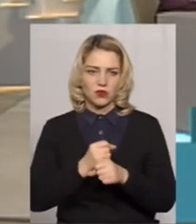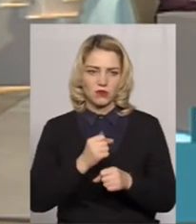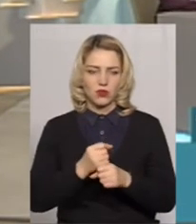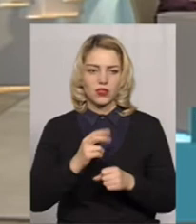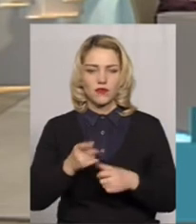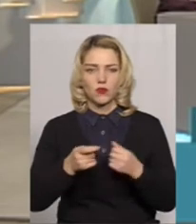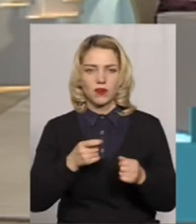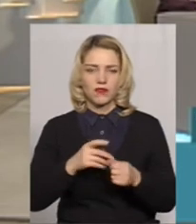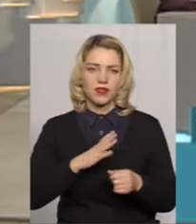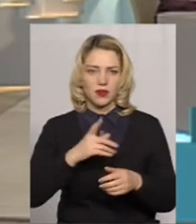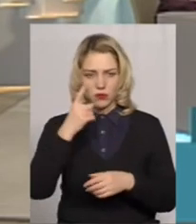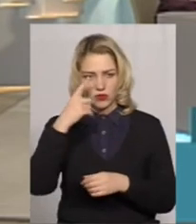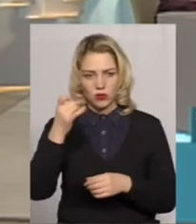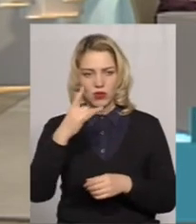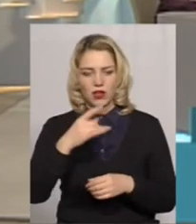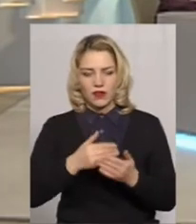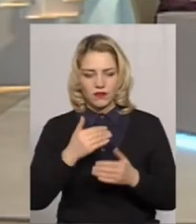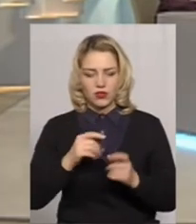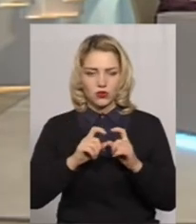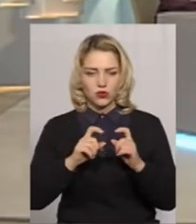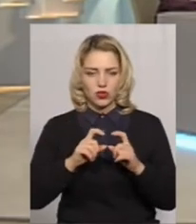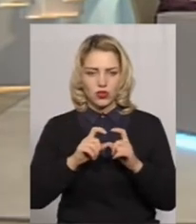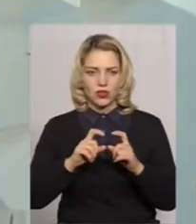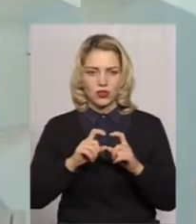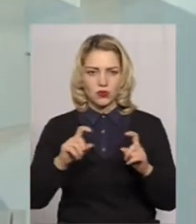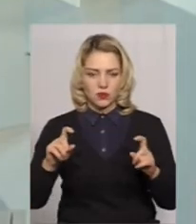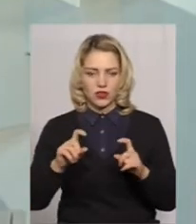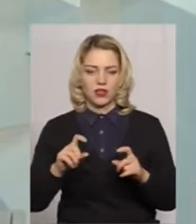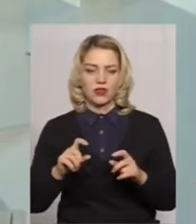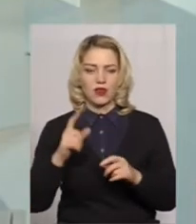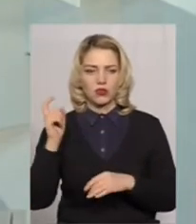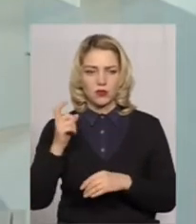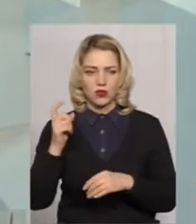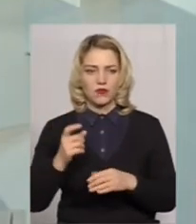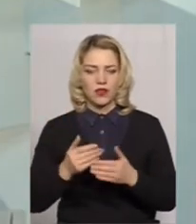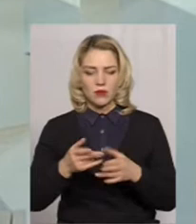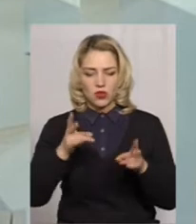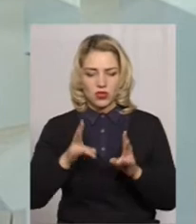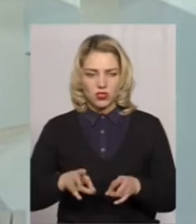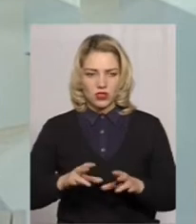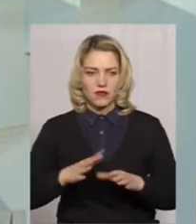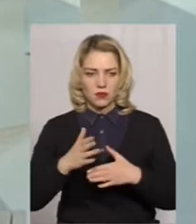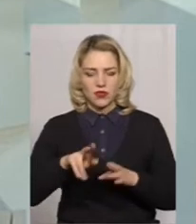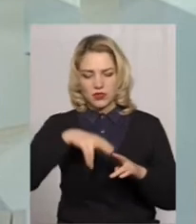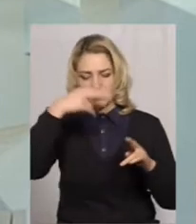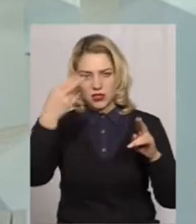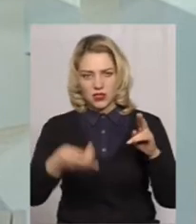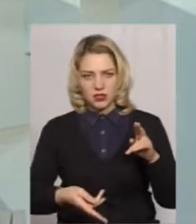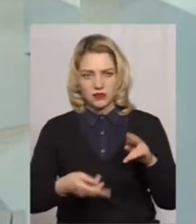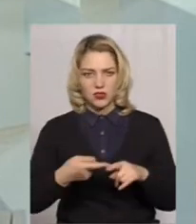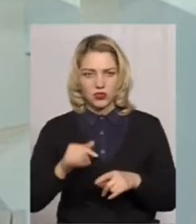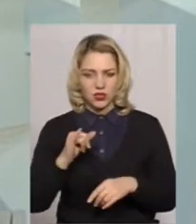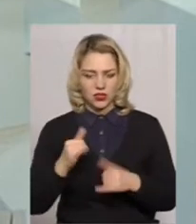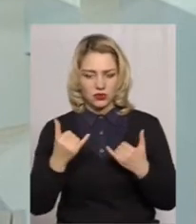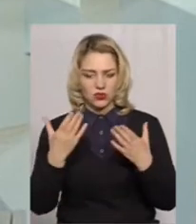управлінні надійшло повідомлення від суб'єкта господарювання про настання нещасного випадку, а саме падіння з висоти. На